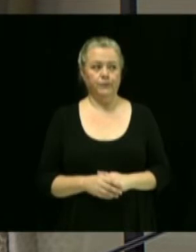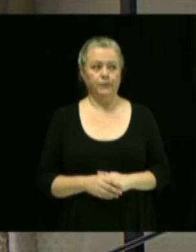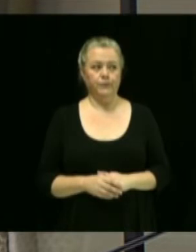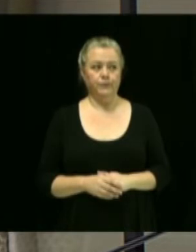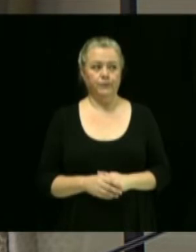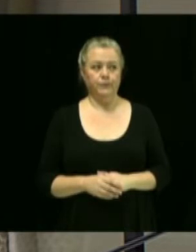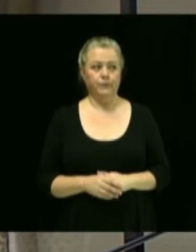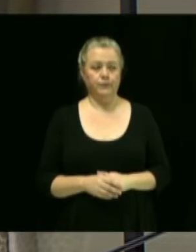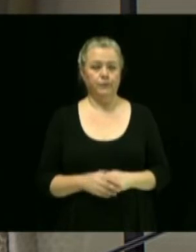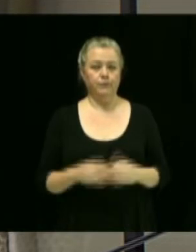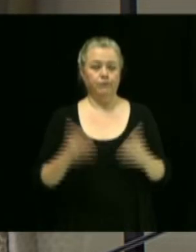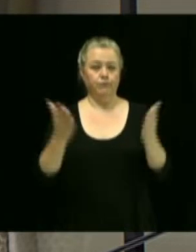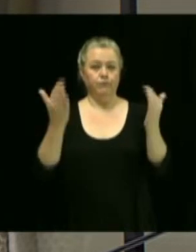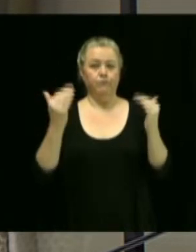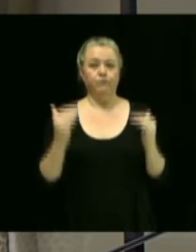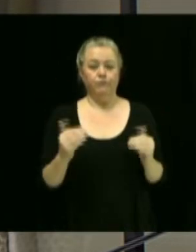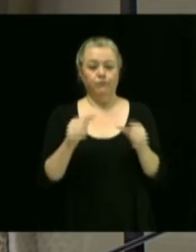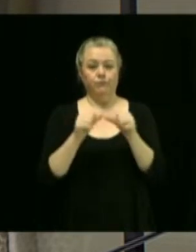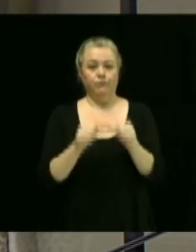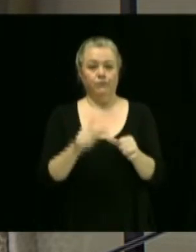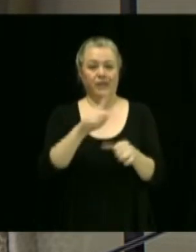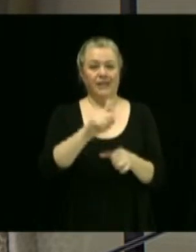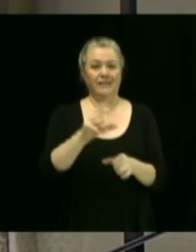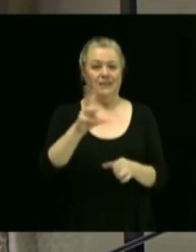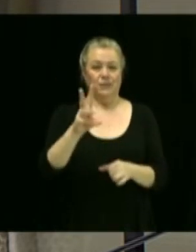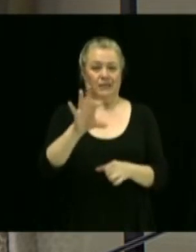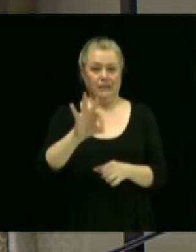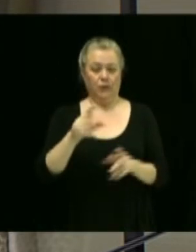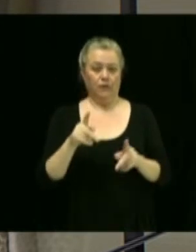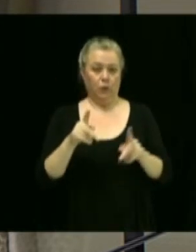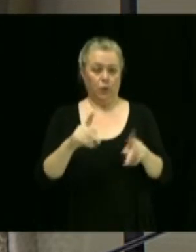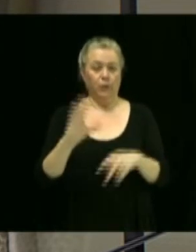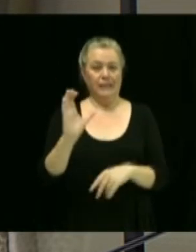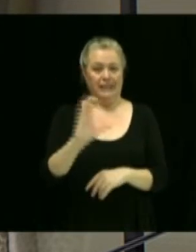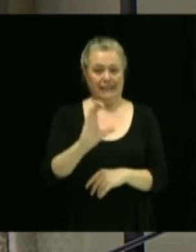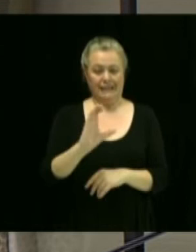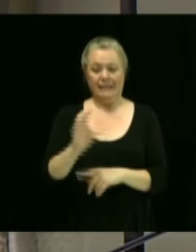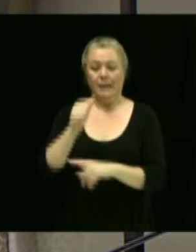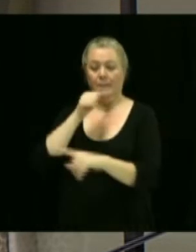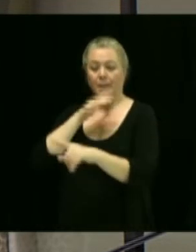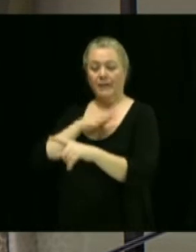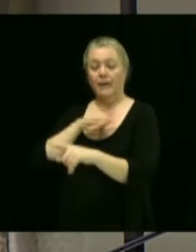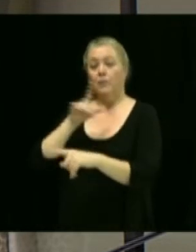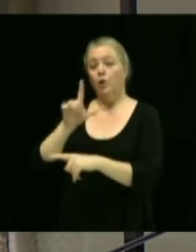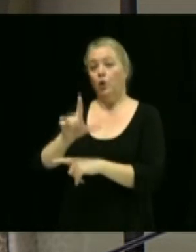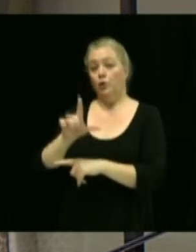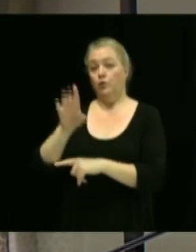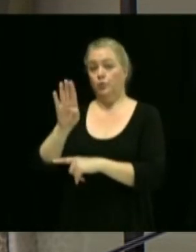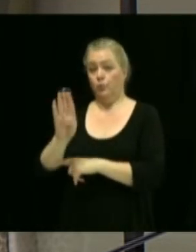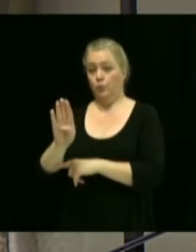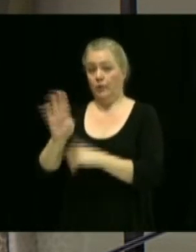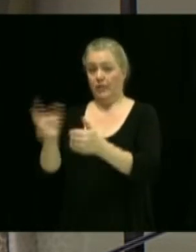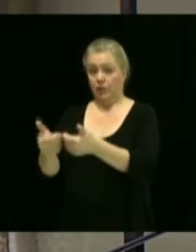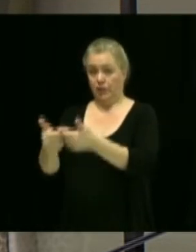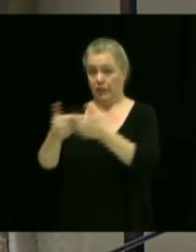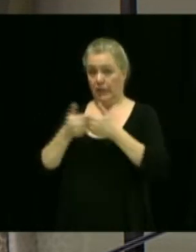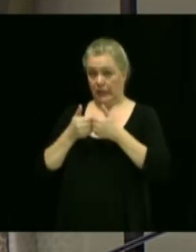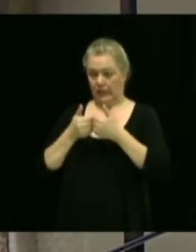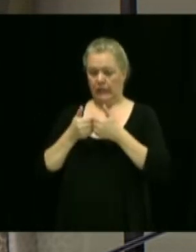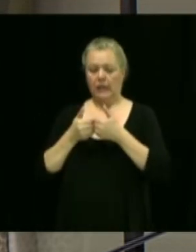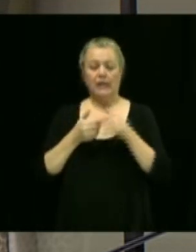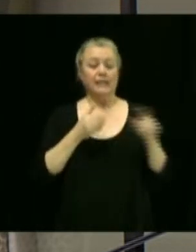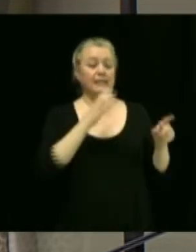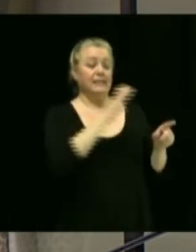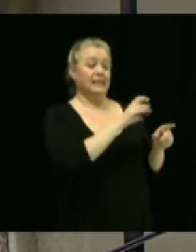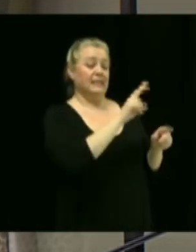Alors, une demande pour le 169 rue Cartier, formulée par Mme Luce Boulanger. Dans ce cas-ci, le